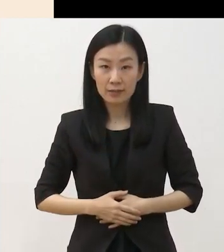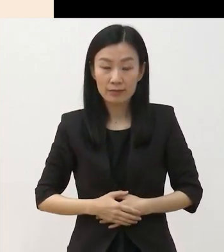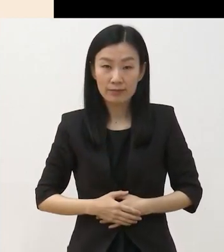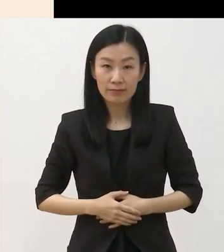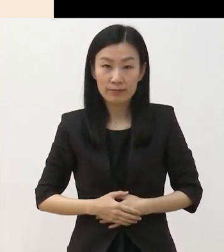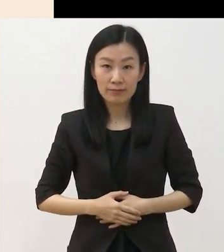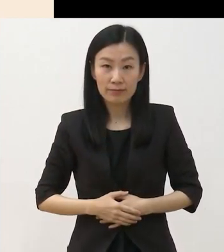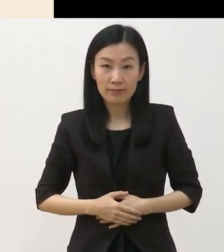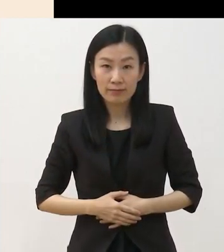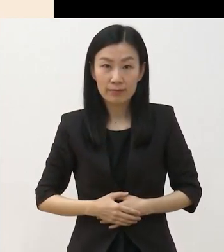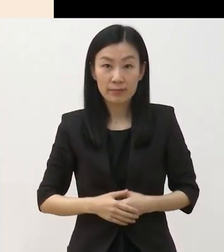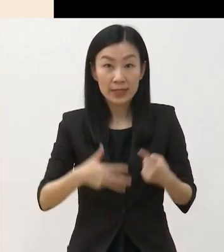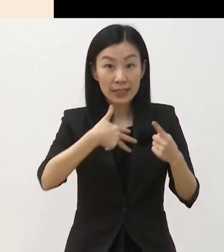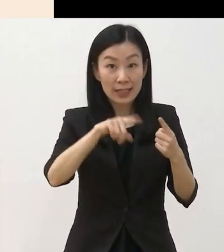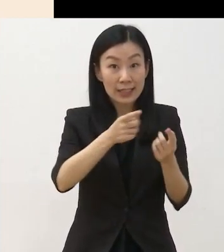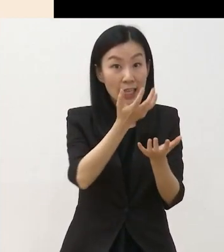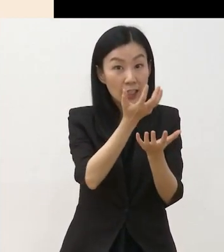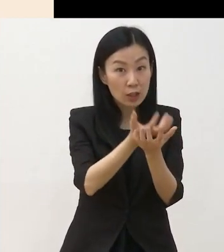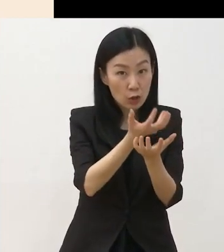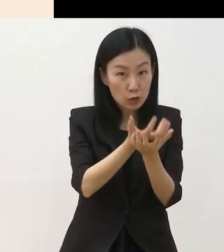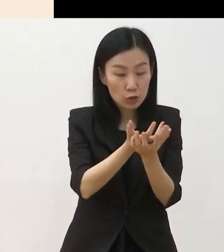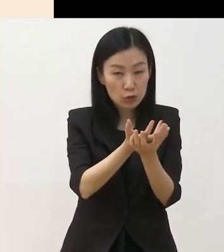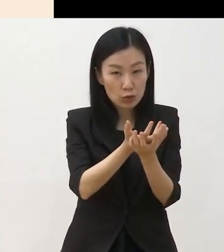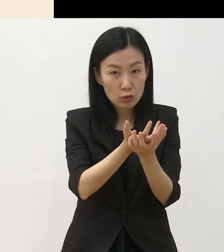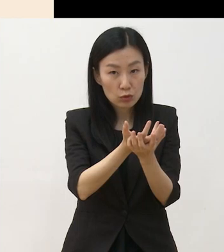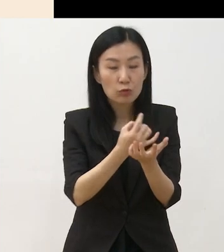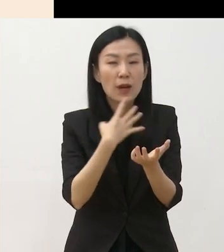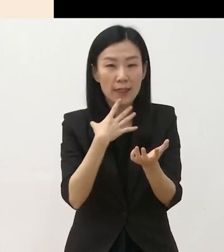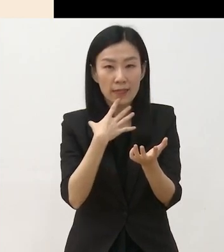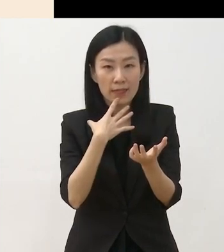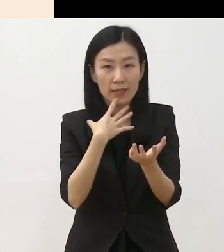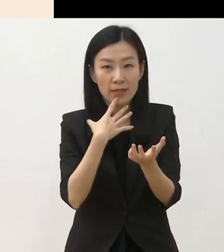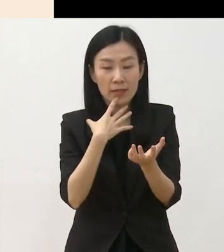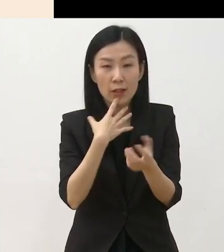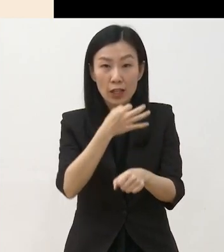1차 서류 심의로 간소화합니다